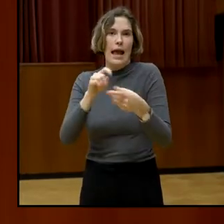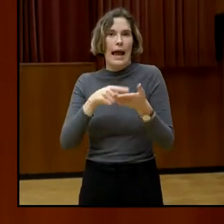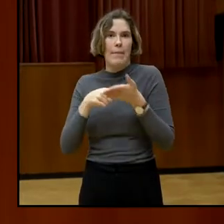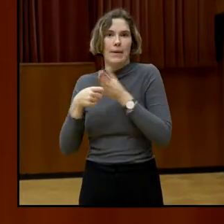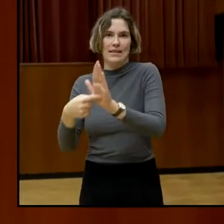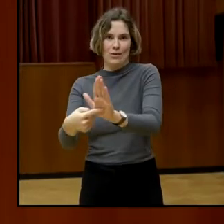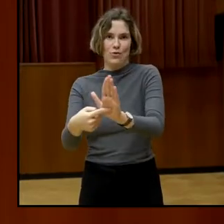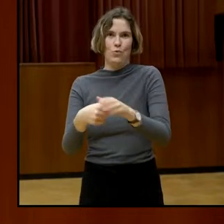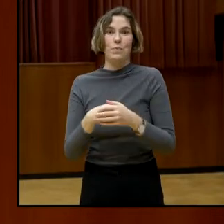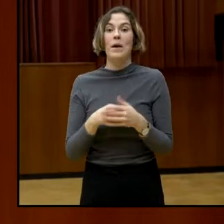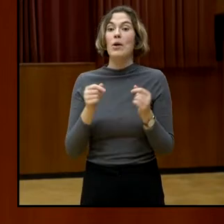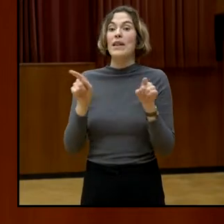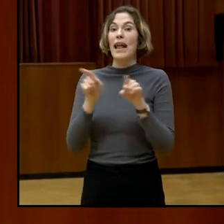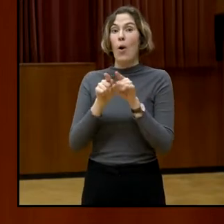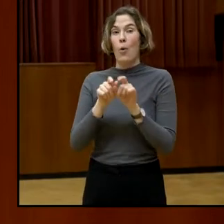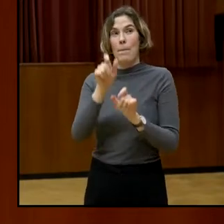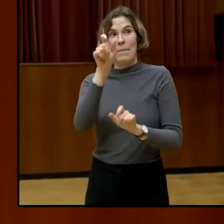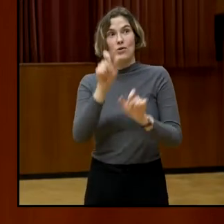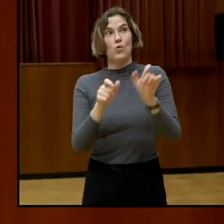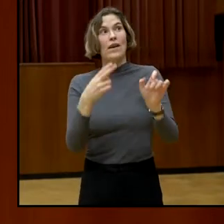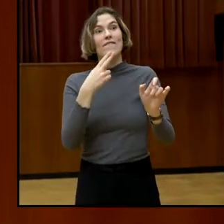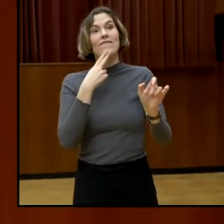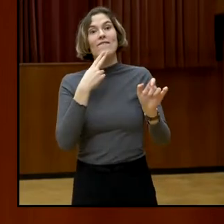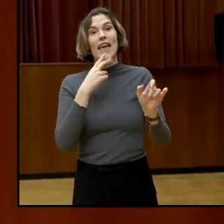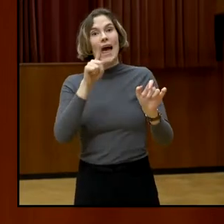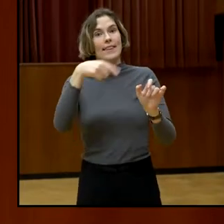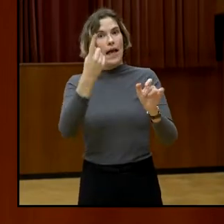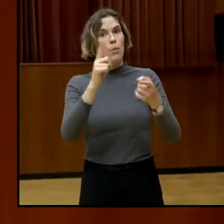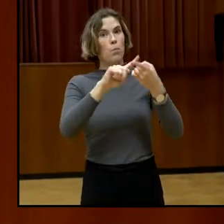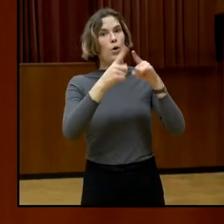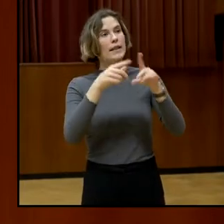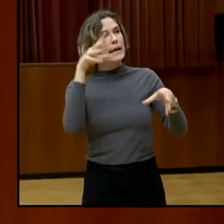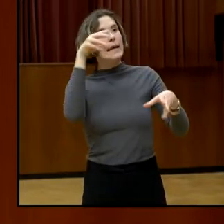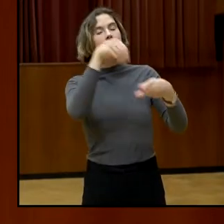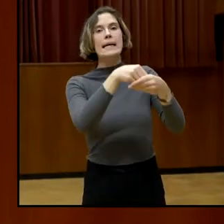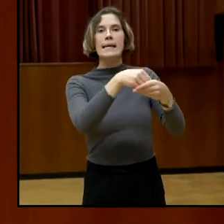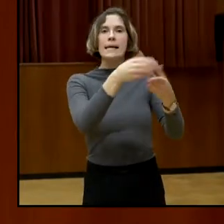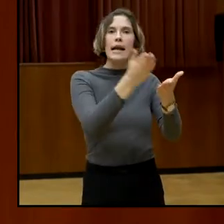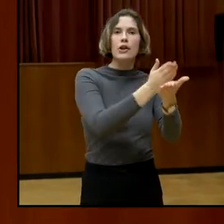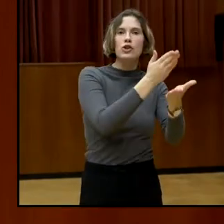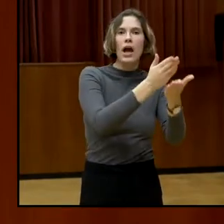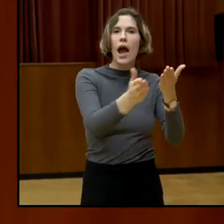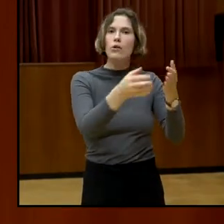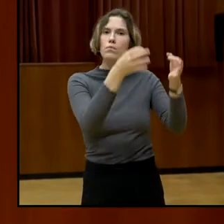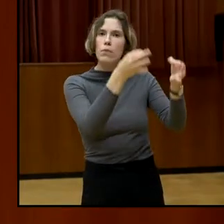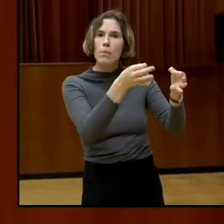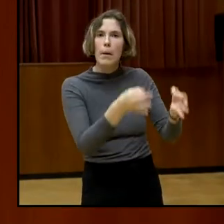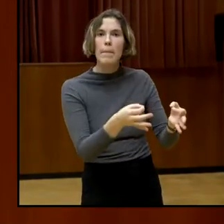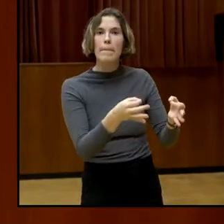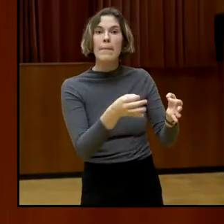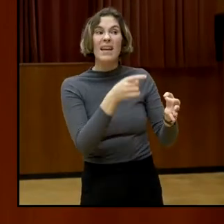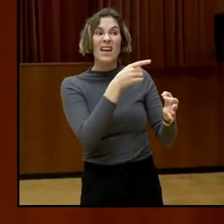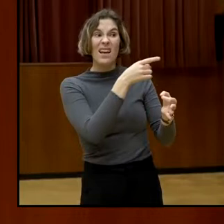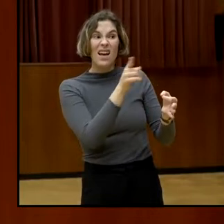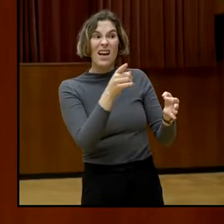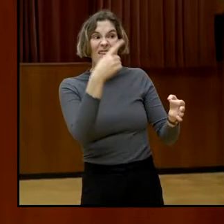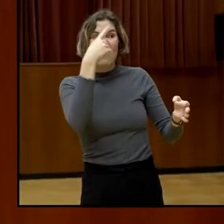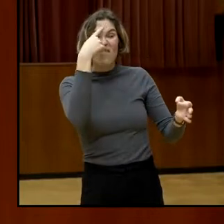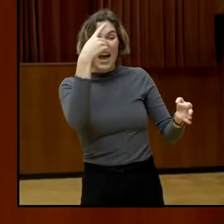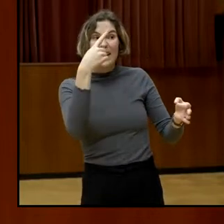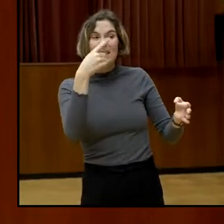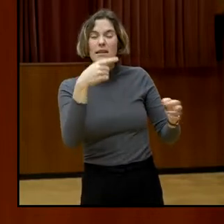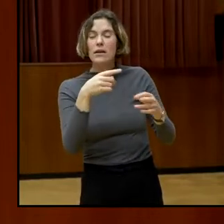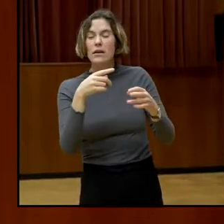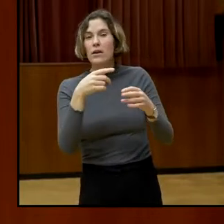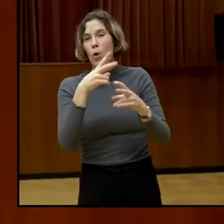gewählten VertreterInnen keine oder wenig Ahnung haben von einem großen Teil der Wohnbevölkerung, deren Bedürfnisse